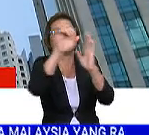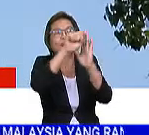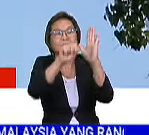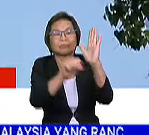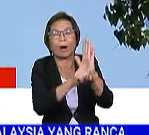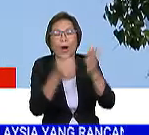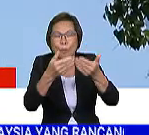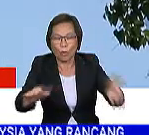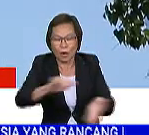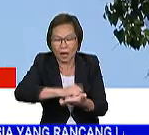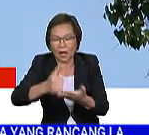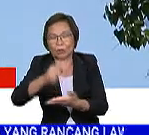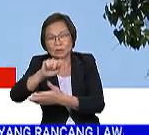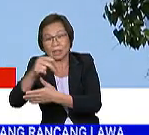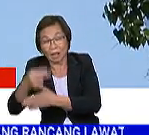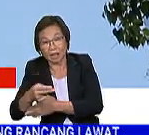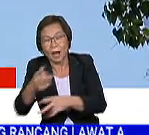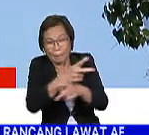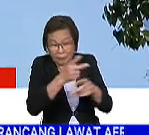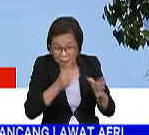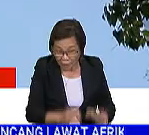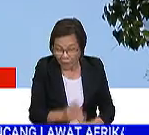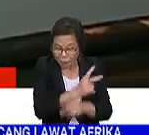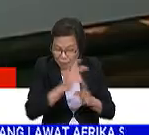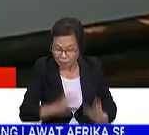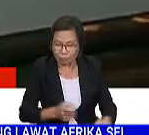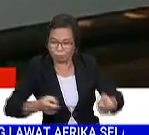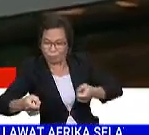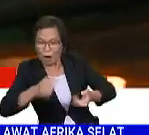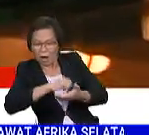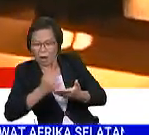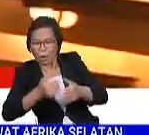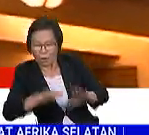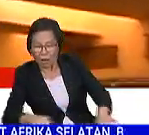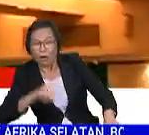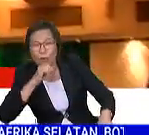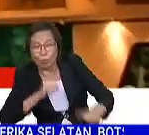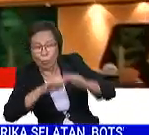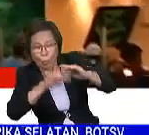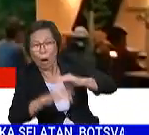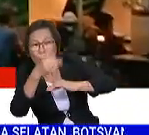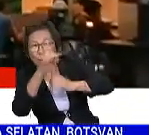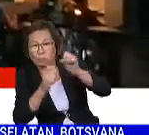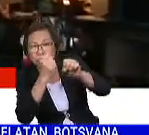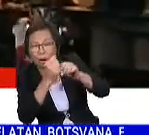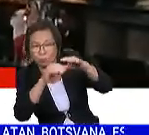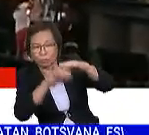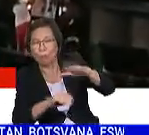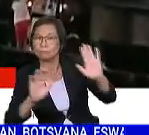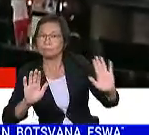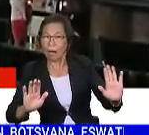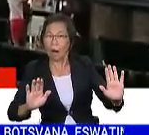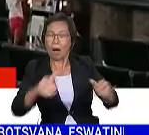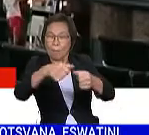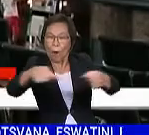syarat pembukaan ekau TH itu penjaga hanya boleh mentadbir ekau kanak-kanak berusia di bawah 18 tahun sahaja.